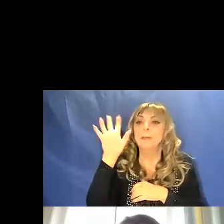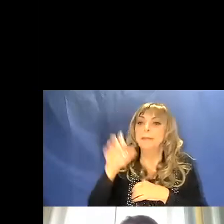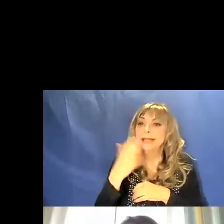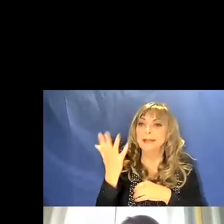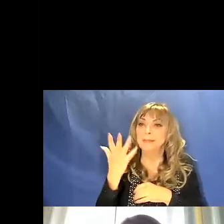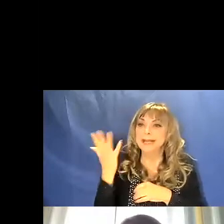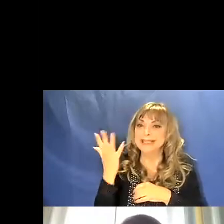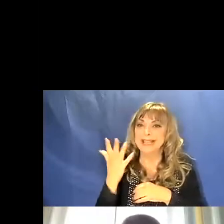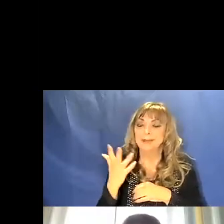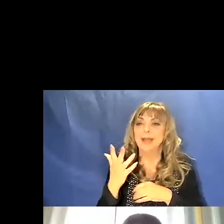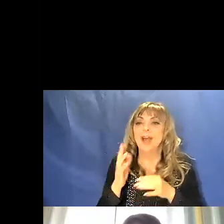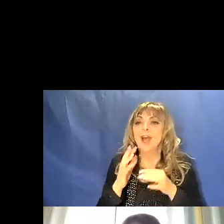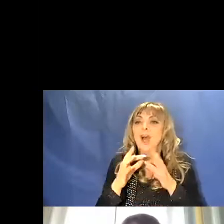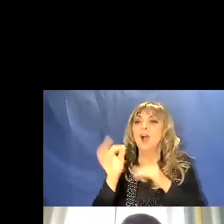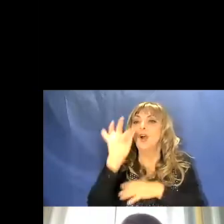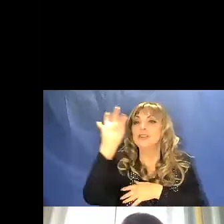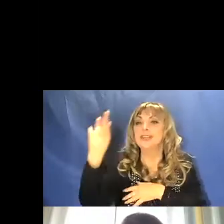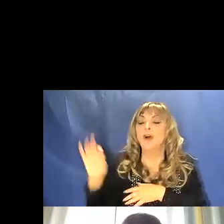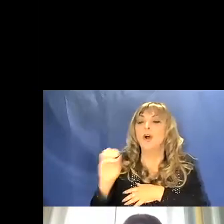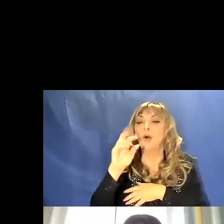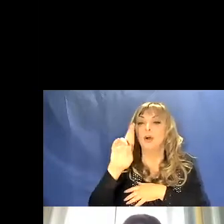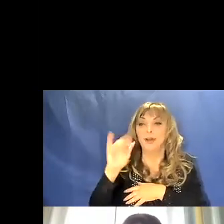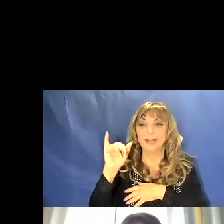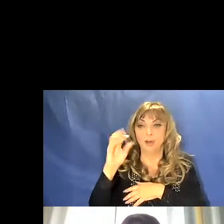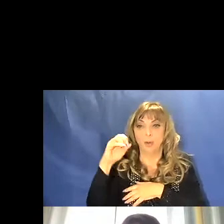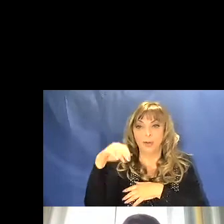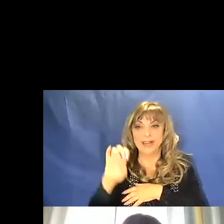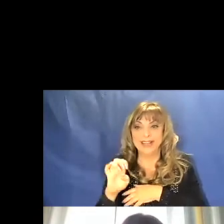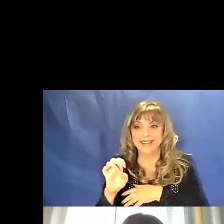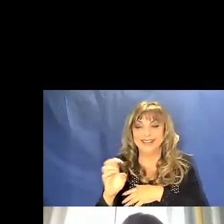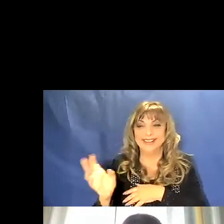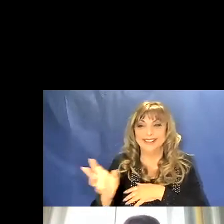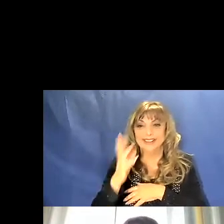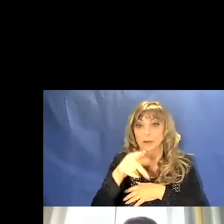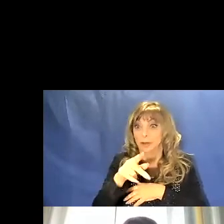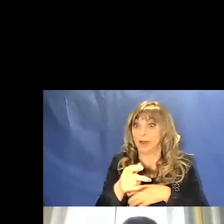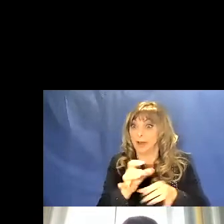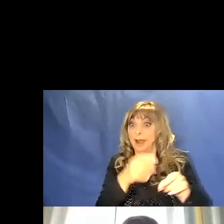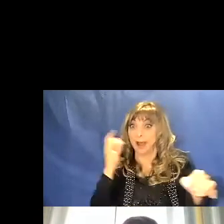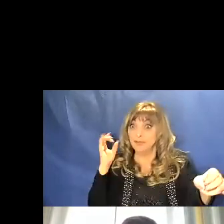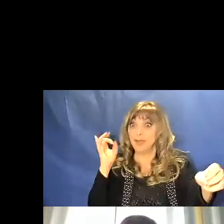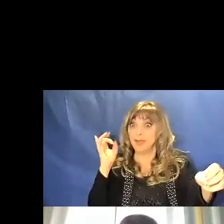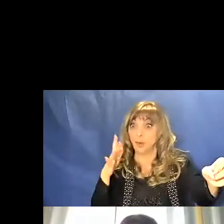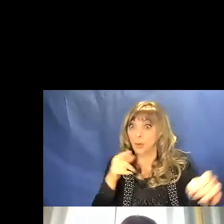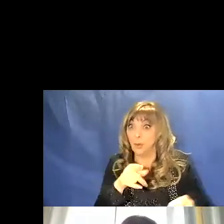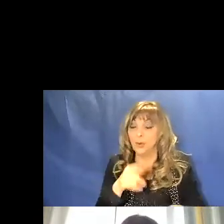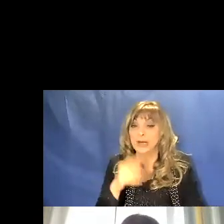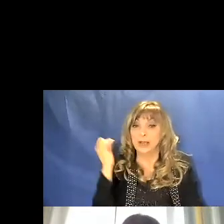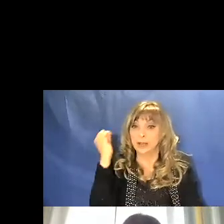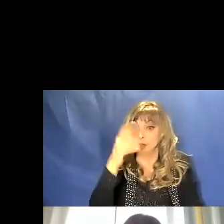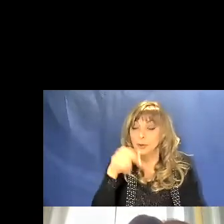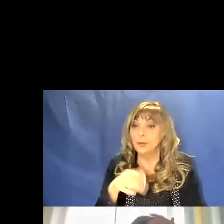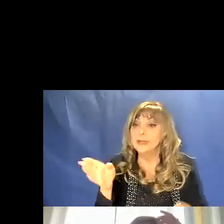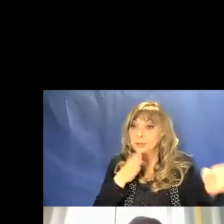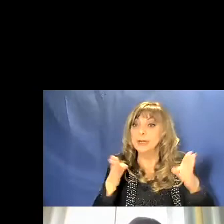meravigliosa costellazione di Orione, il mitico cacciatore che in questo periodo è ancora